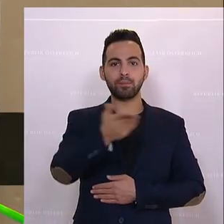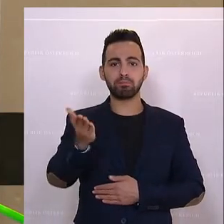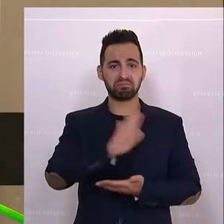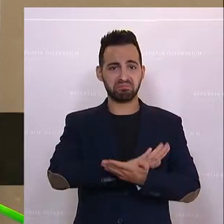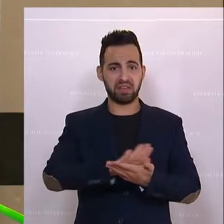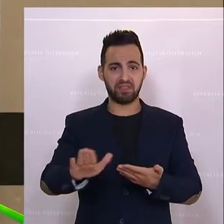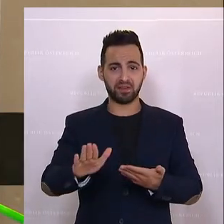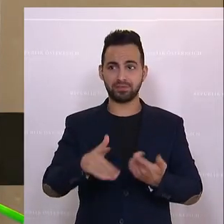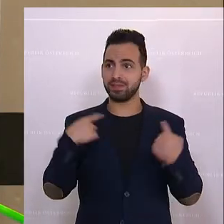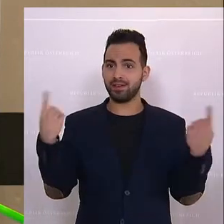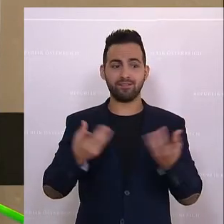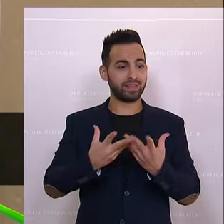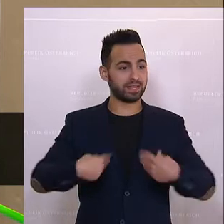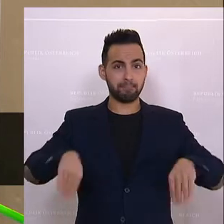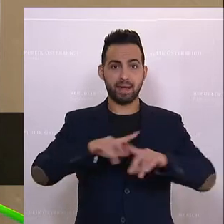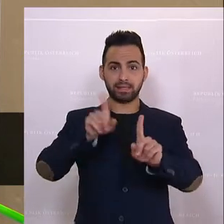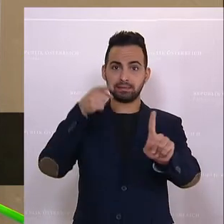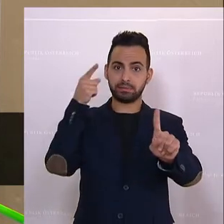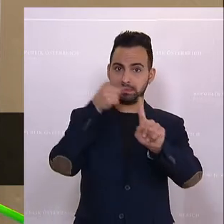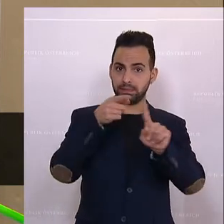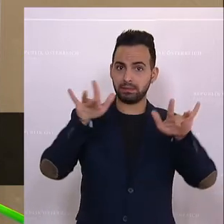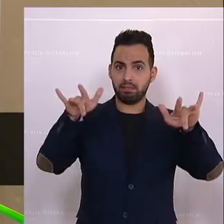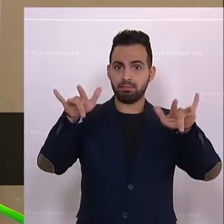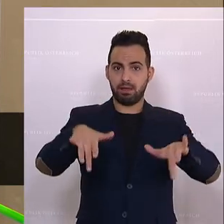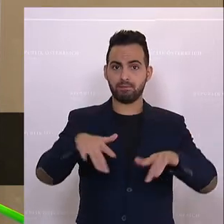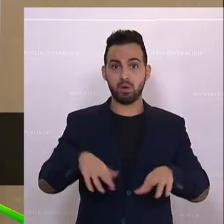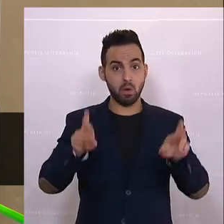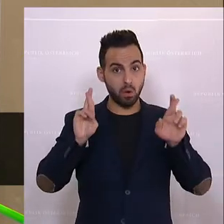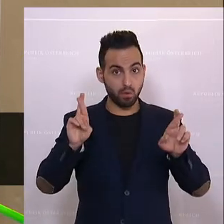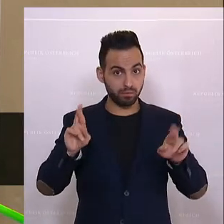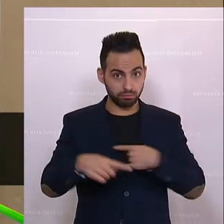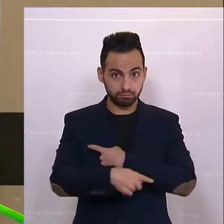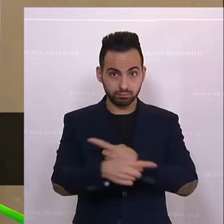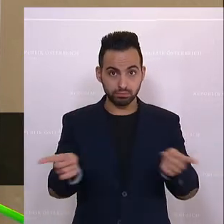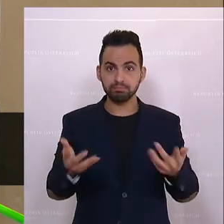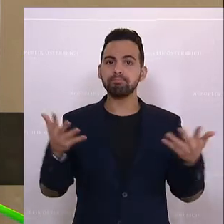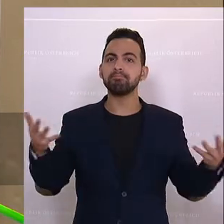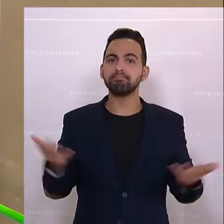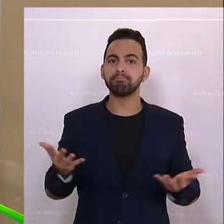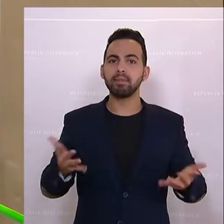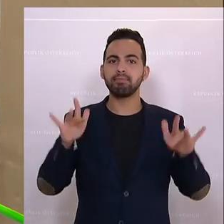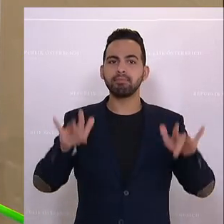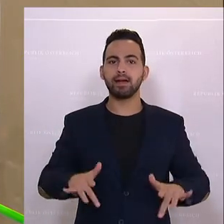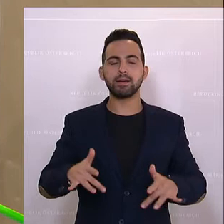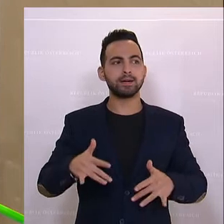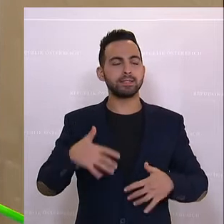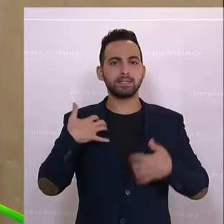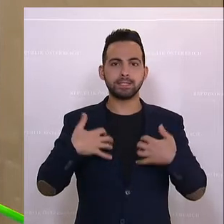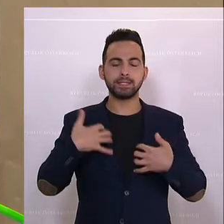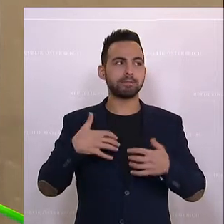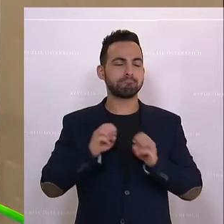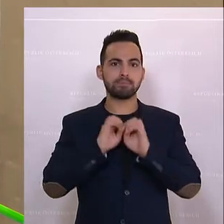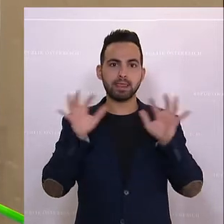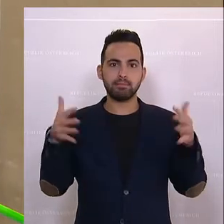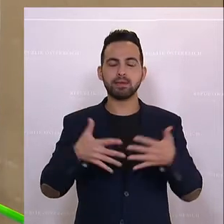Es einigte uns ja ein gemeinsames Ziel, hoffe ich zumindest, nämlich dass diese zermürbende, aufreibende Pandemie endlich